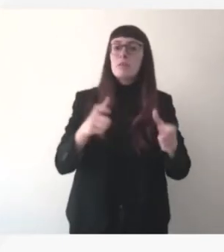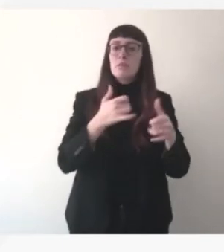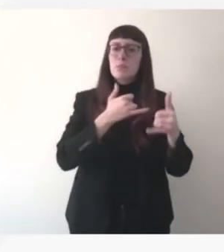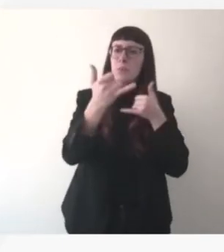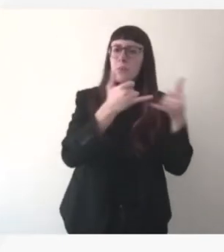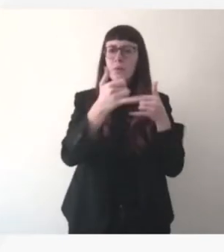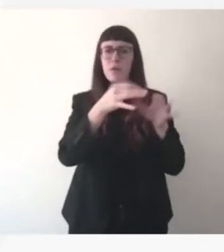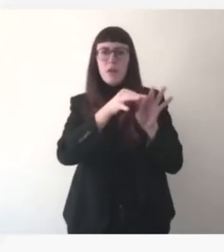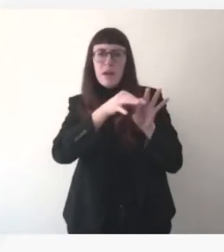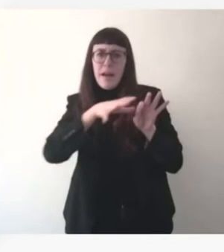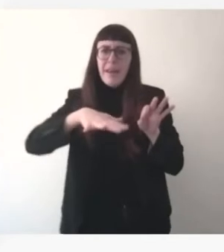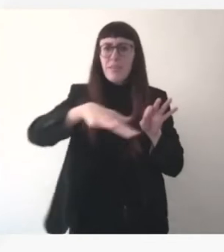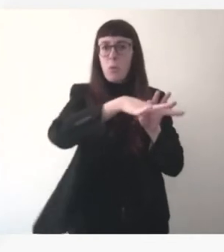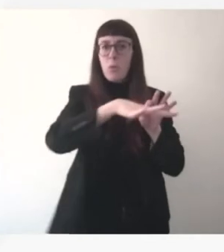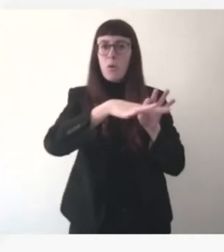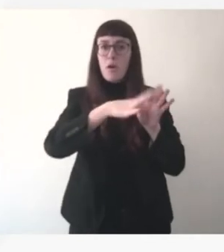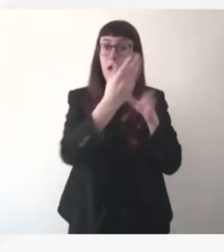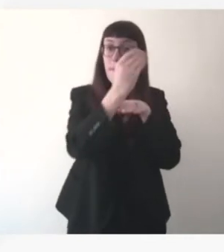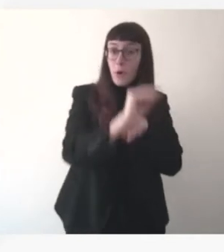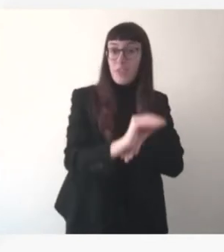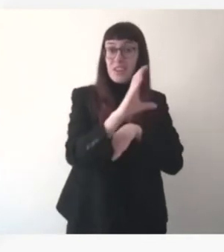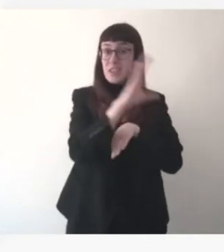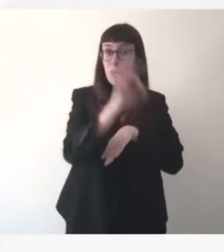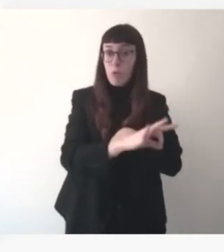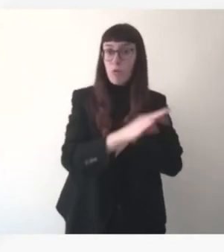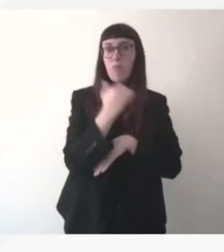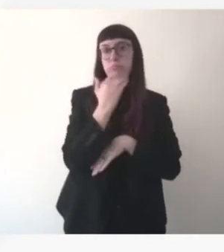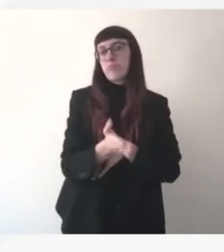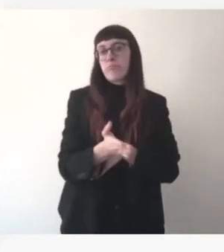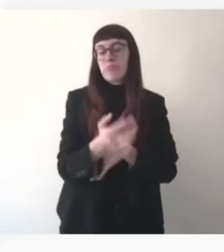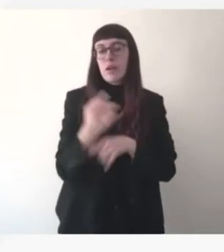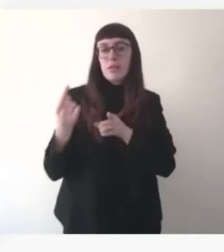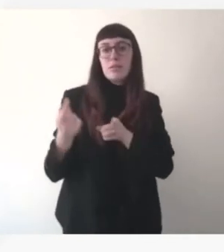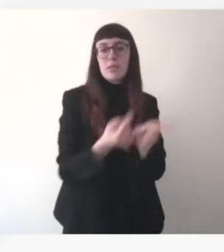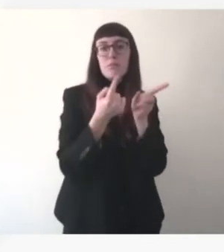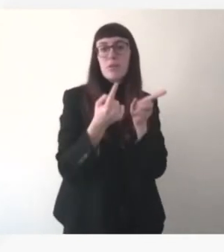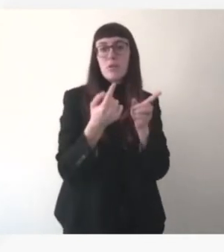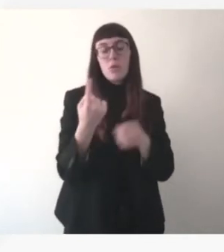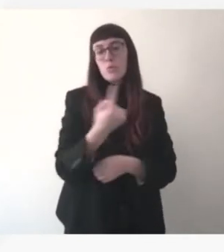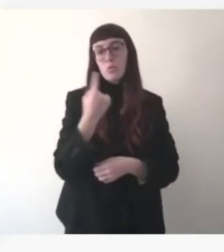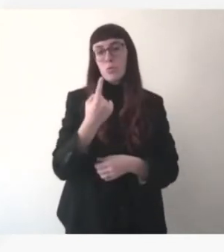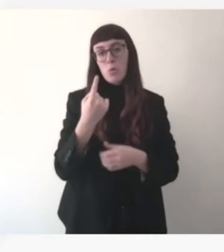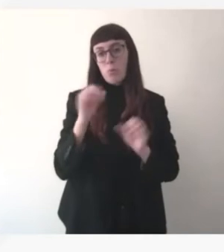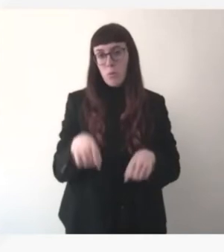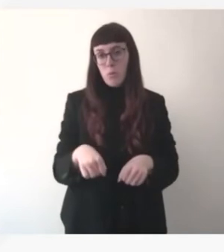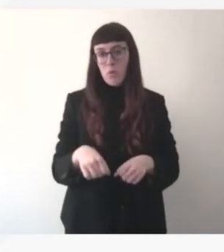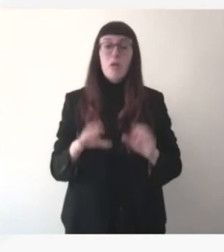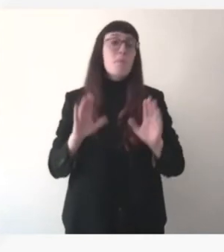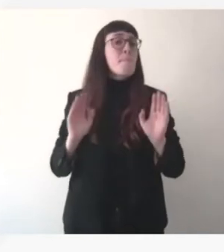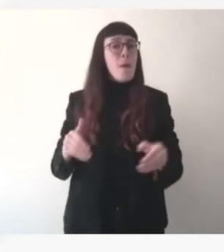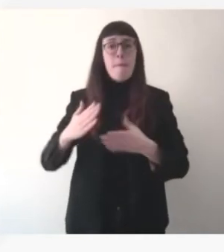il faut être très humble en la matière, quel que soit le pays dans le monde, y compris les pays les mieux préparés du monde. Ce dont je peux